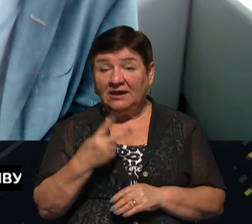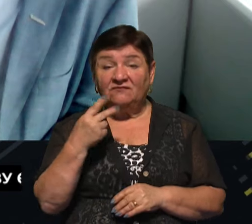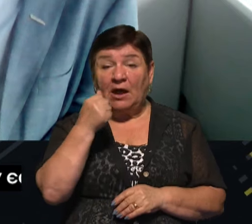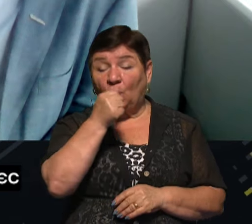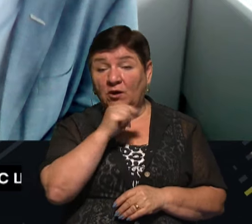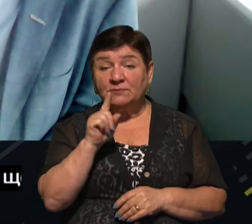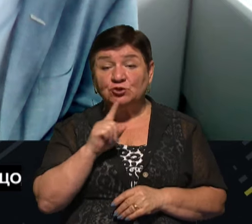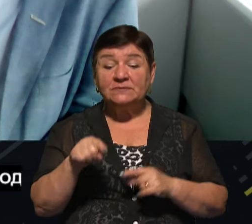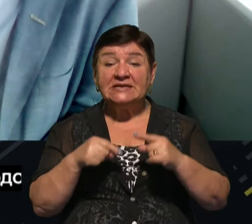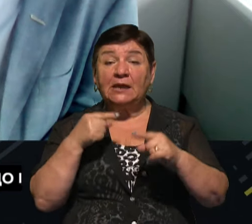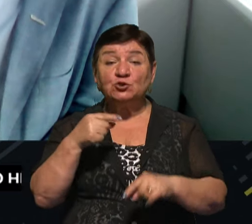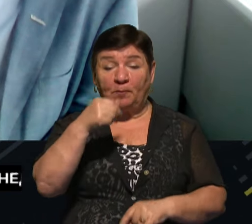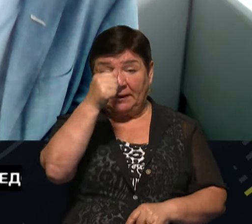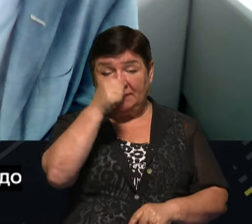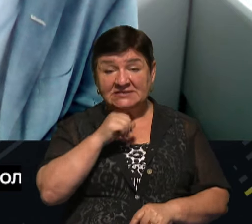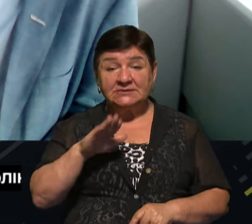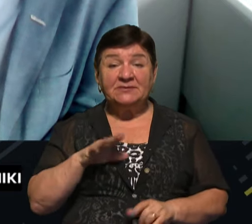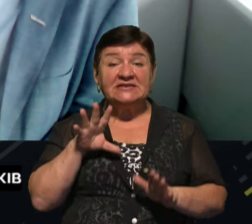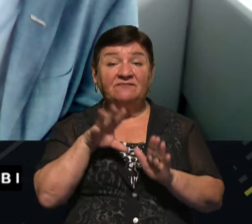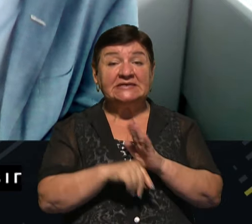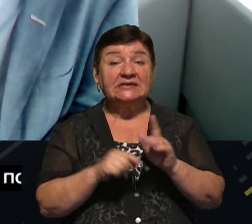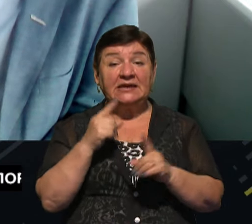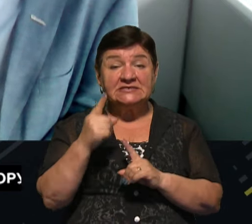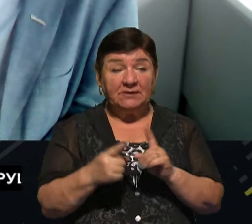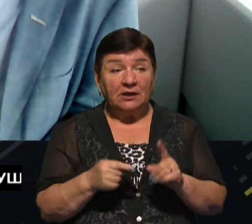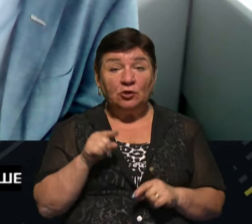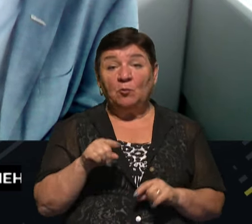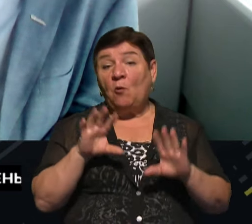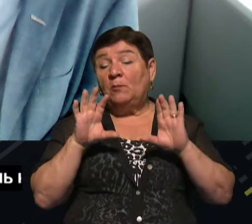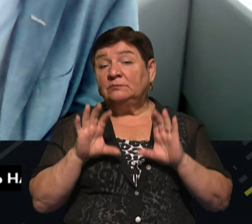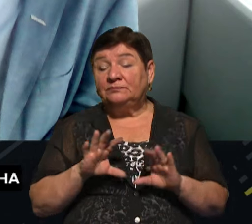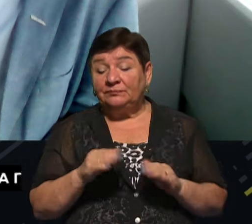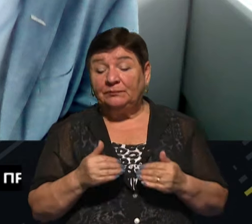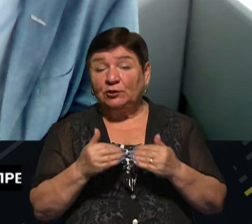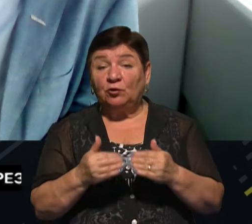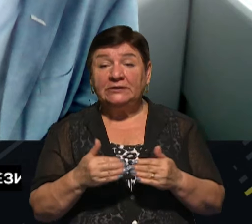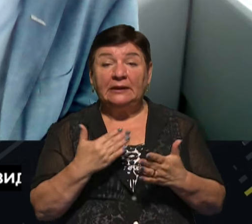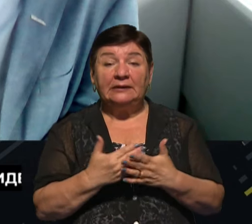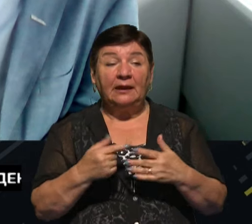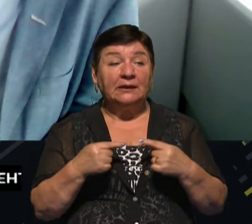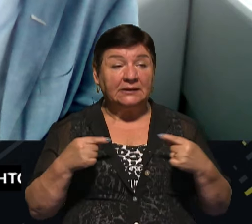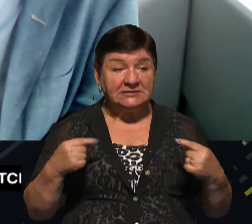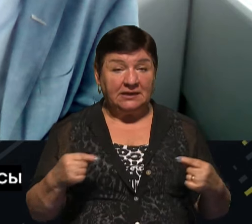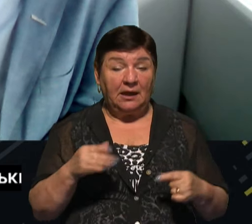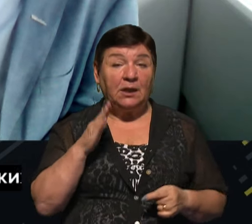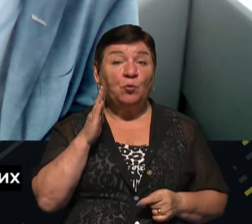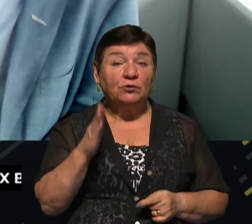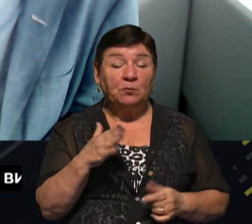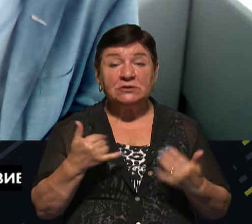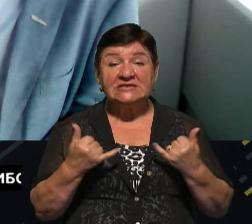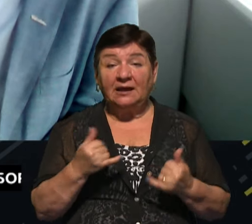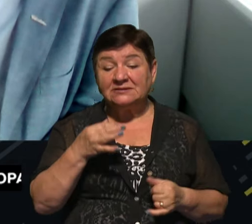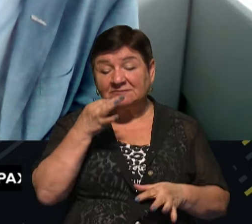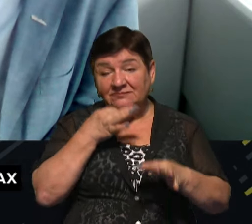ніж потім за наступний місяць після внесення змін. Тому, в принципі, підходи бувають різні і будемо зараз